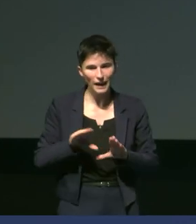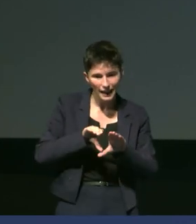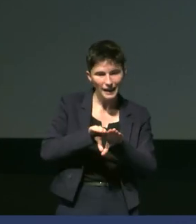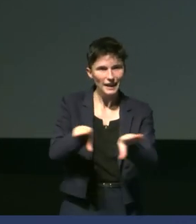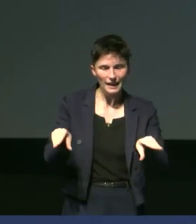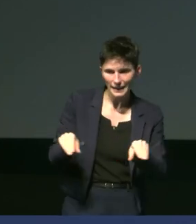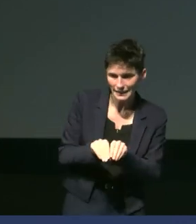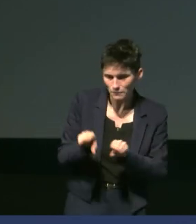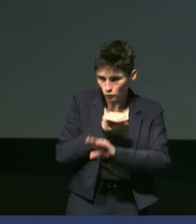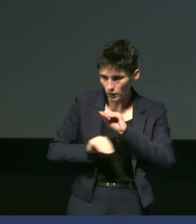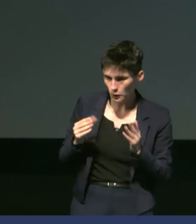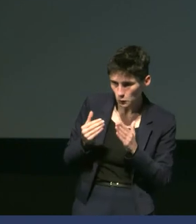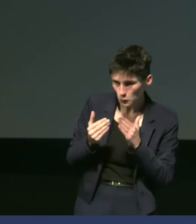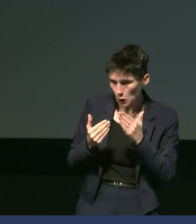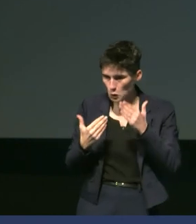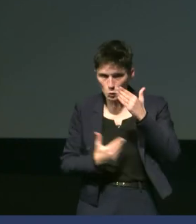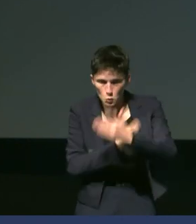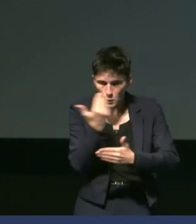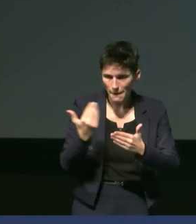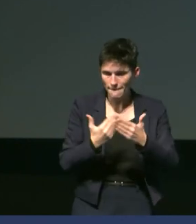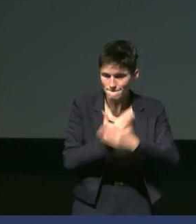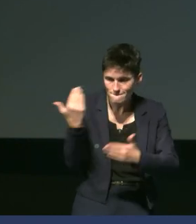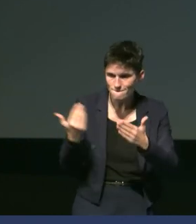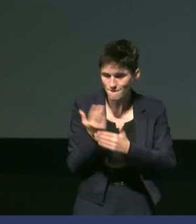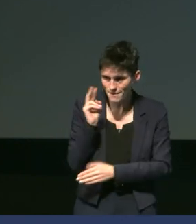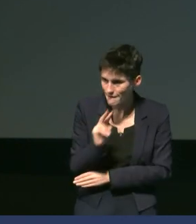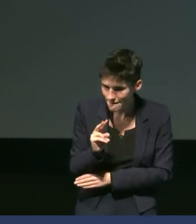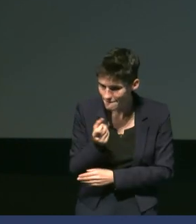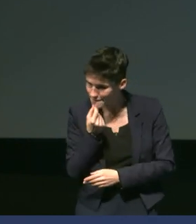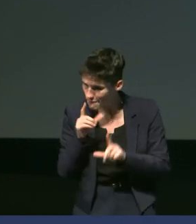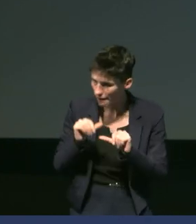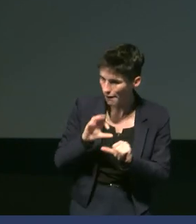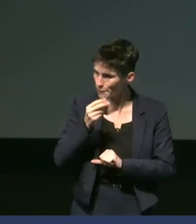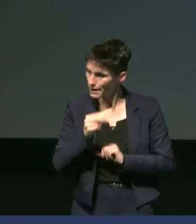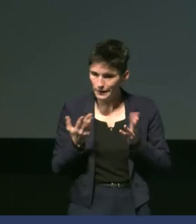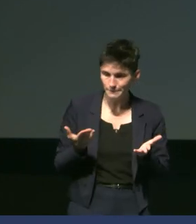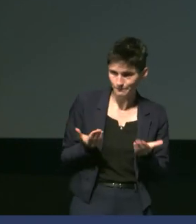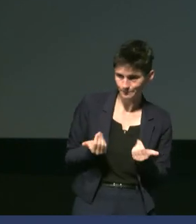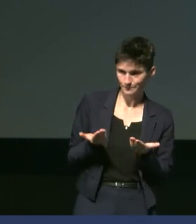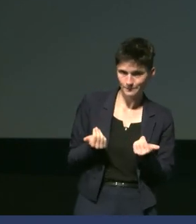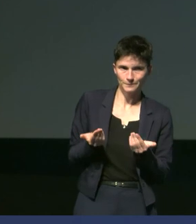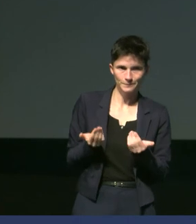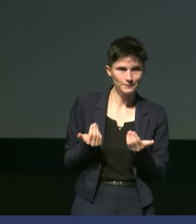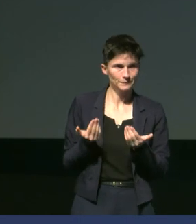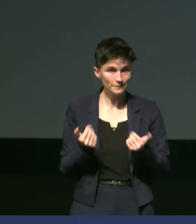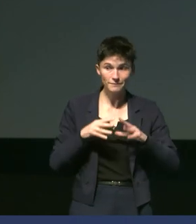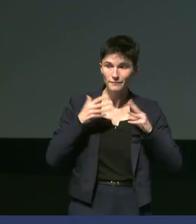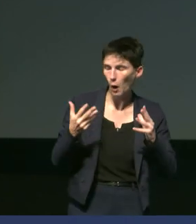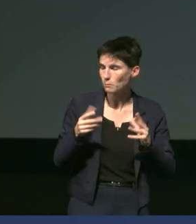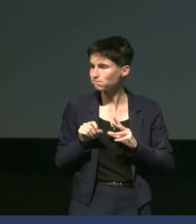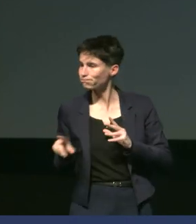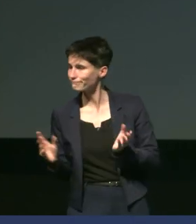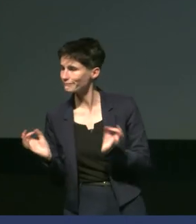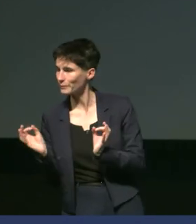attentif. Chaque matin, à regarder s'ils trouvaient une gélule. On a attendu, on a attendu, on s dit, bon, elle ne ressortira pas.